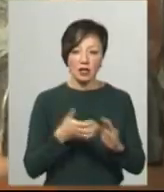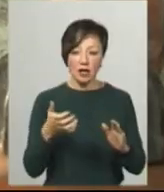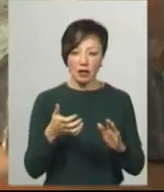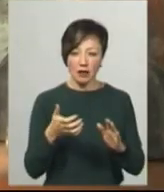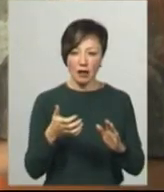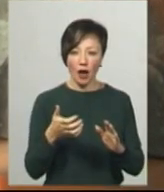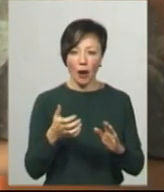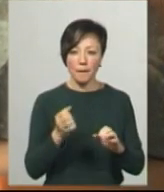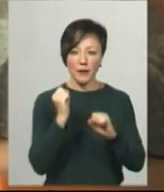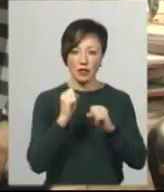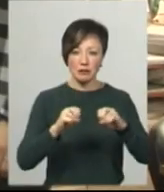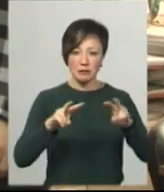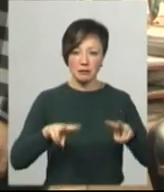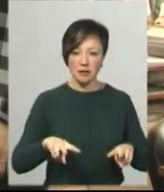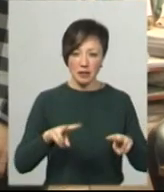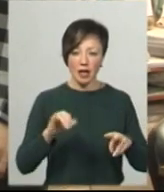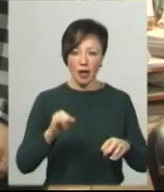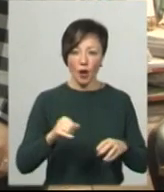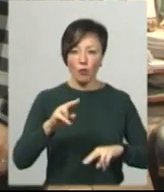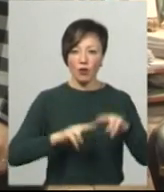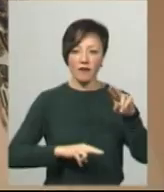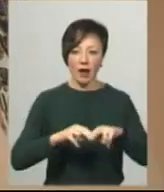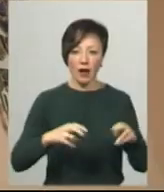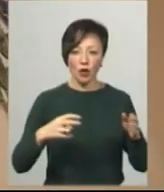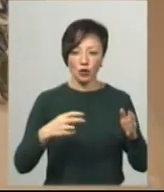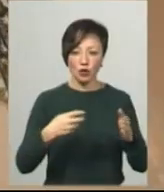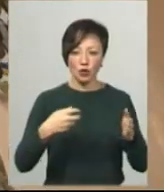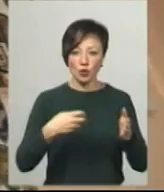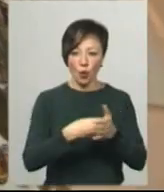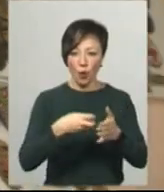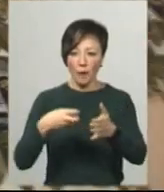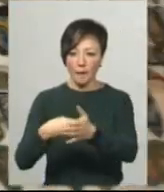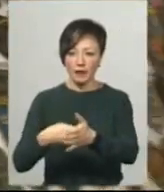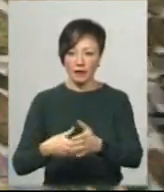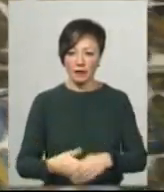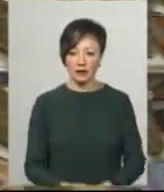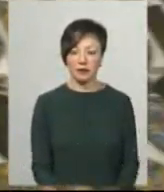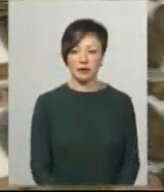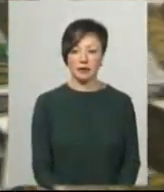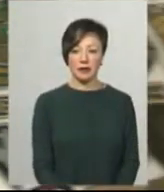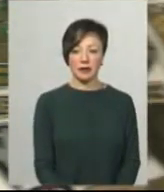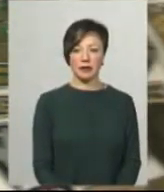укріплення бліндажів та будівельних скобів. Анастасія Збродова, Іван Мовчан, новини на Суспільному, Хмельницький.